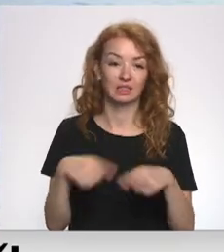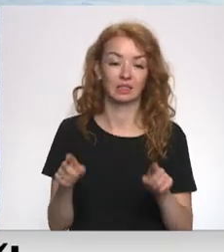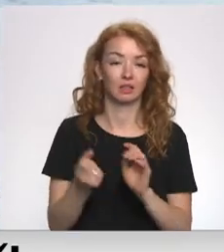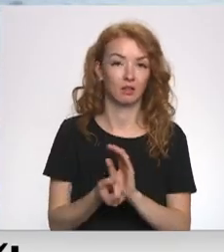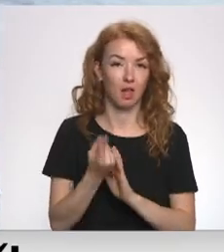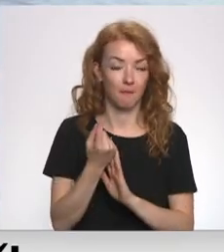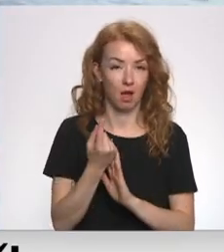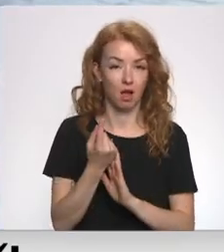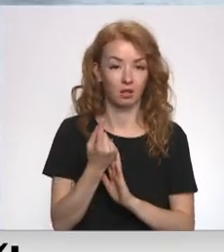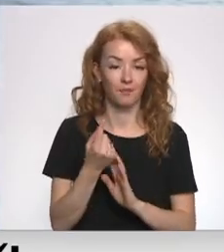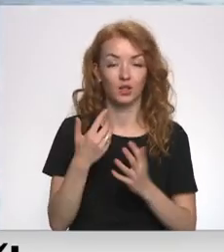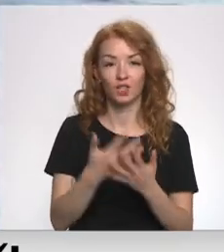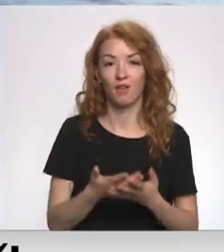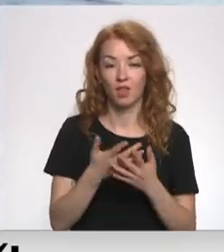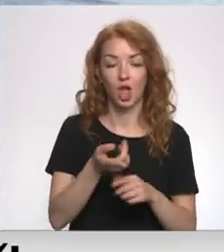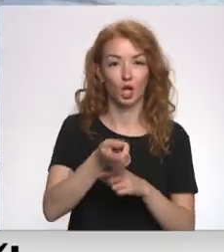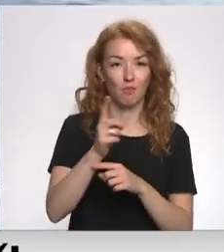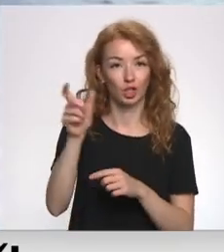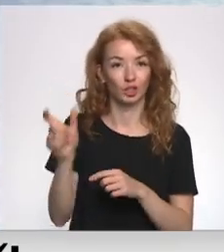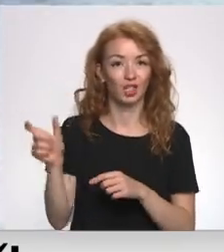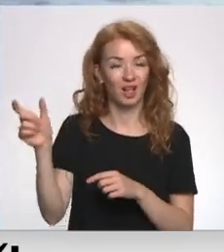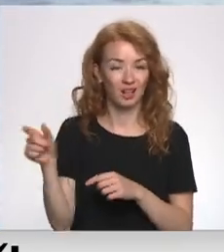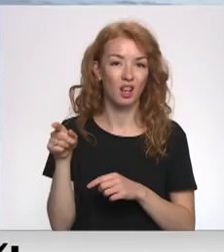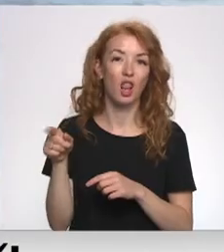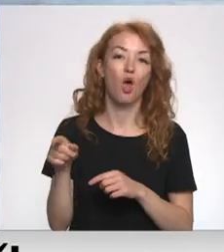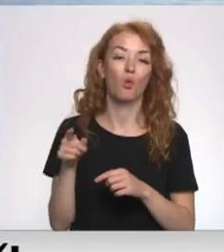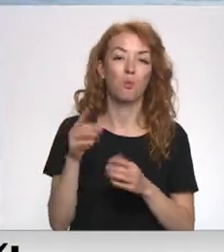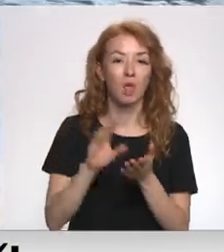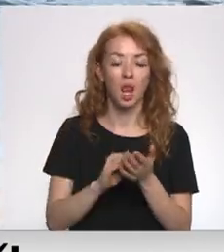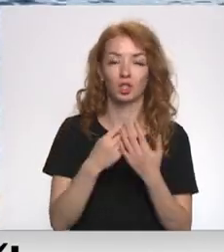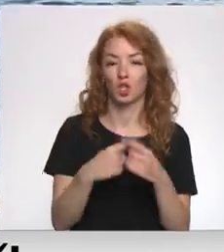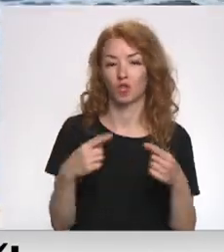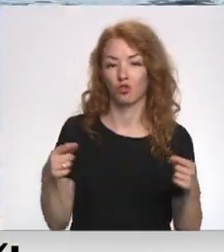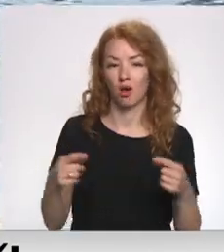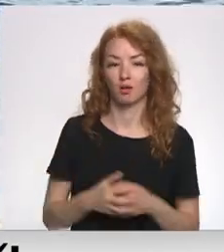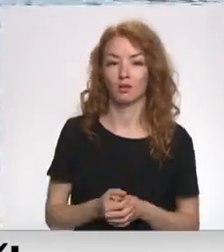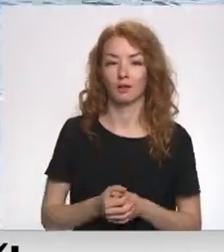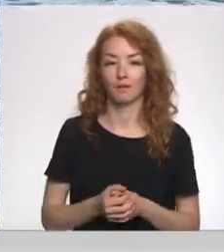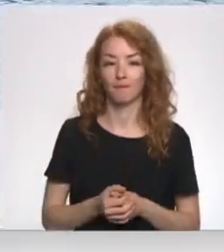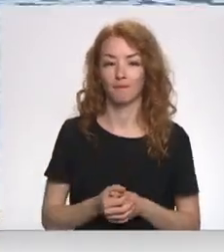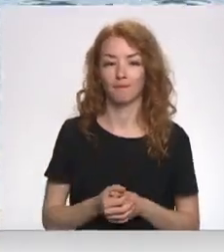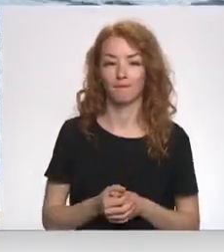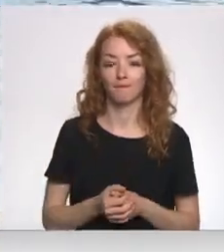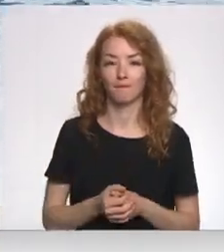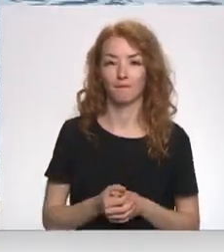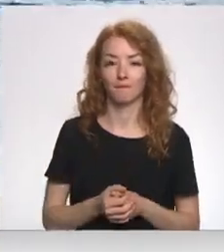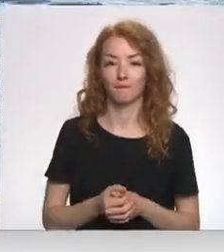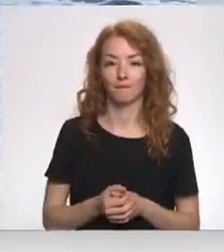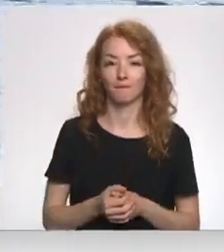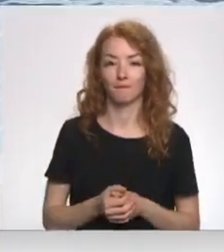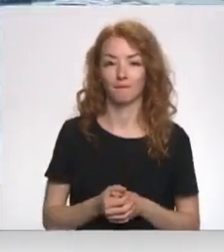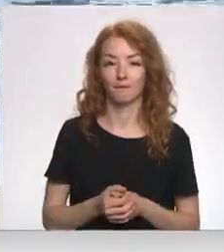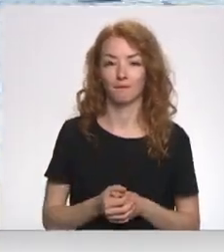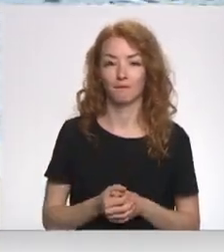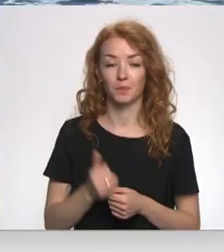Reidā uzrunātos vēnieku un makšķirnieku pieredze par zīvju bojāju ir dažāda. Zufus redzīju nekrostus, bet tā ir